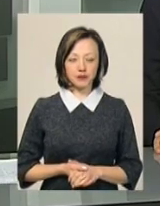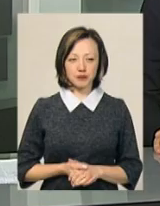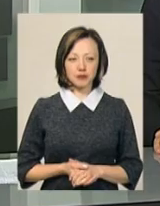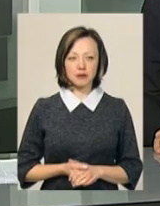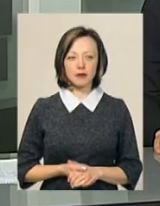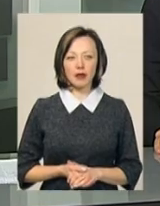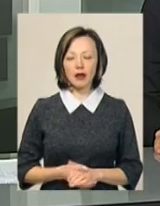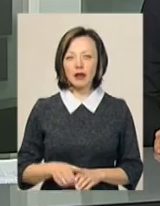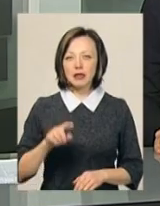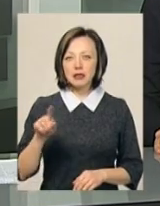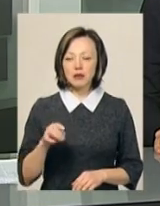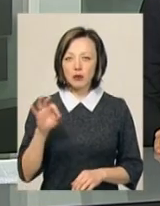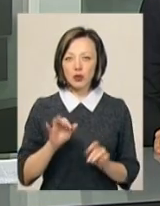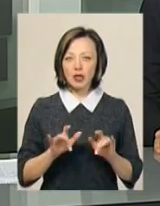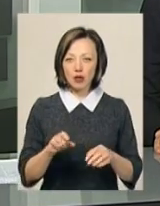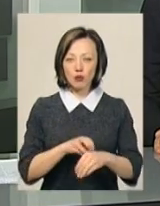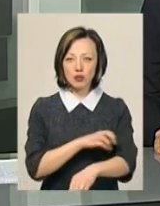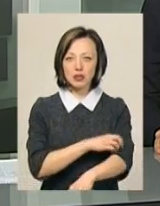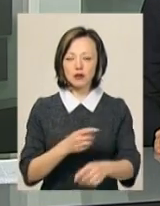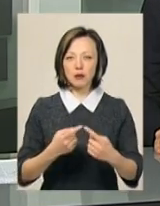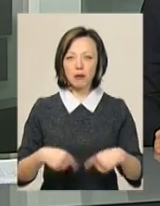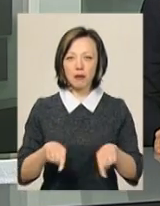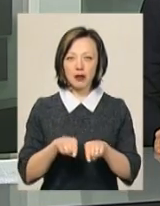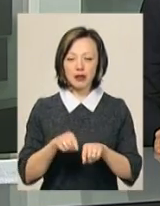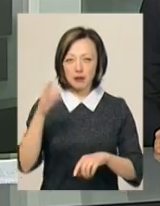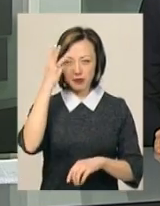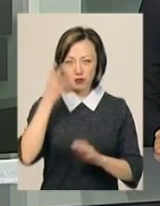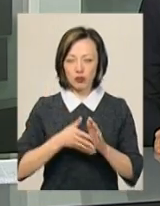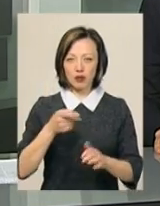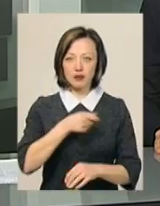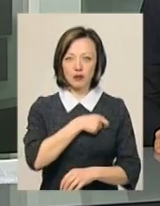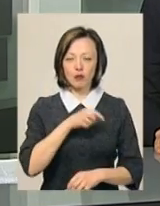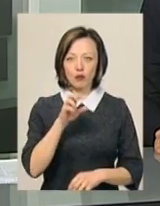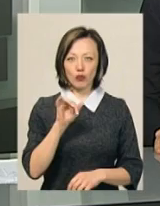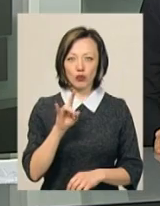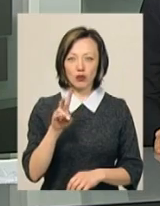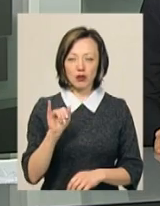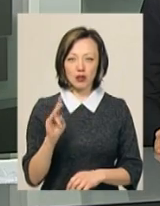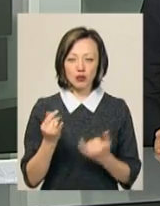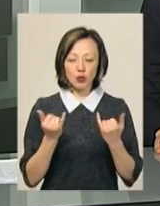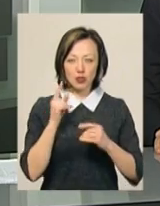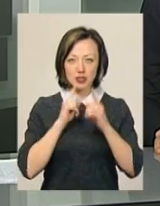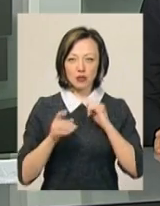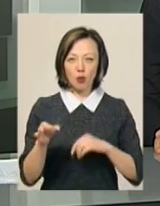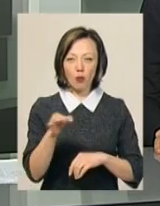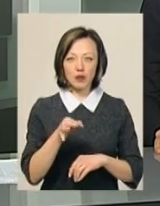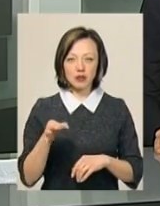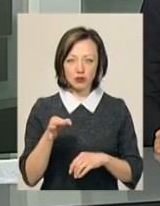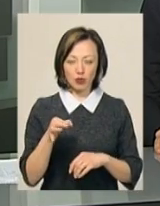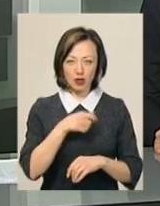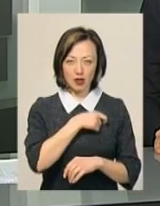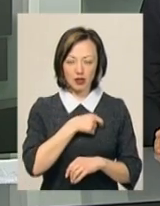Запит щодо діяльності Комуністичної партії у Хмельницькому подав депутат Віктор Бурлик під час сьогоднішньої сесії обласної ради.